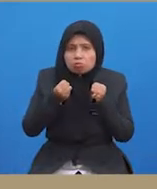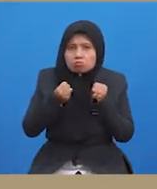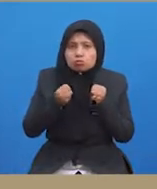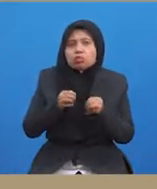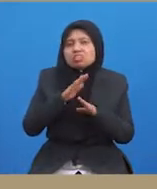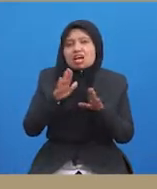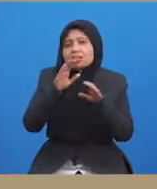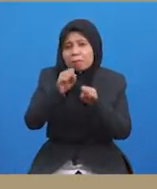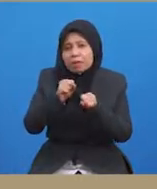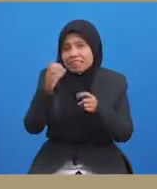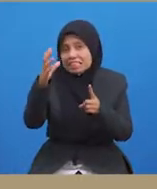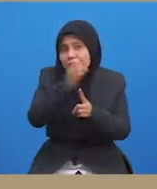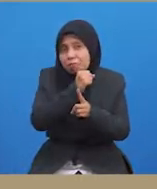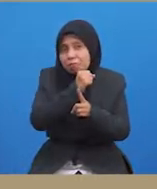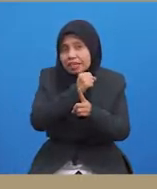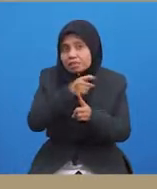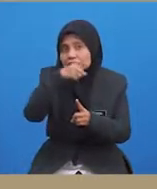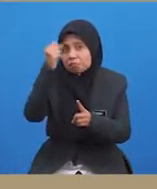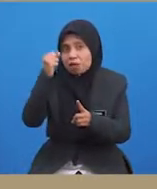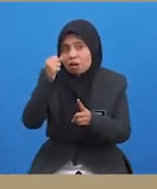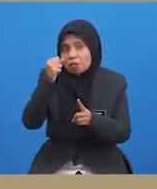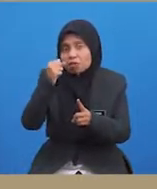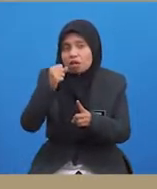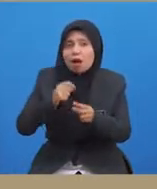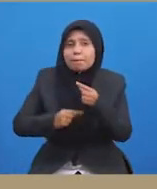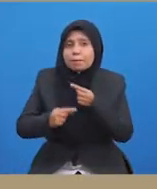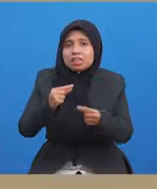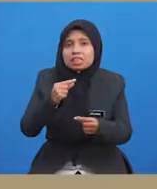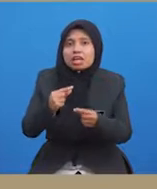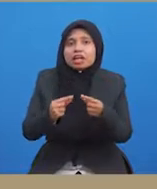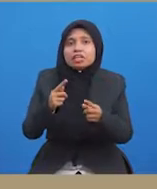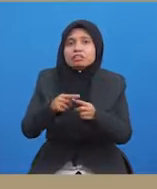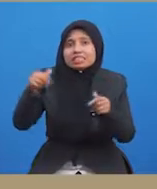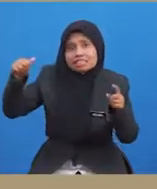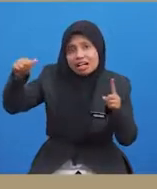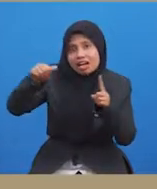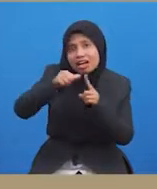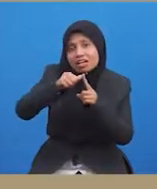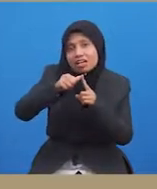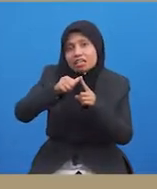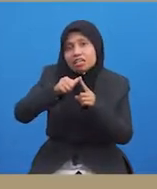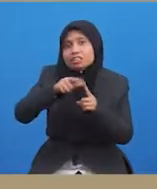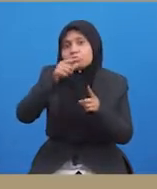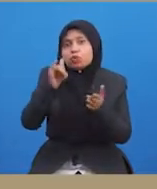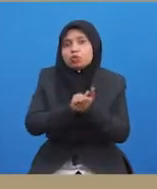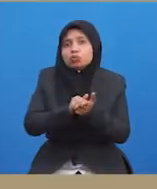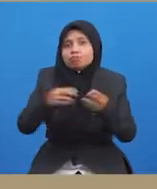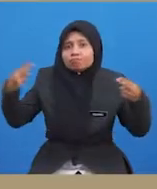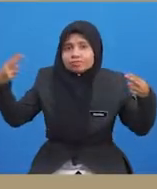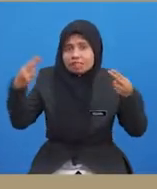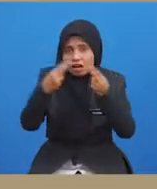tidak dapat dicapai kerana pergerakan ke arah motif itu dihalang atau dihentikan.